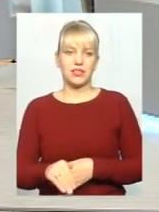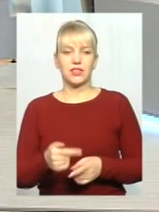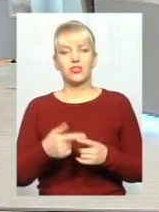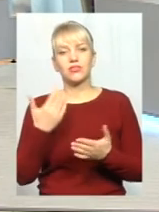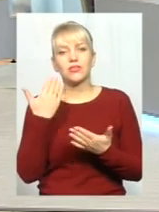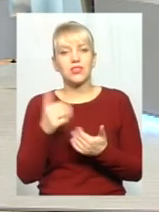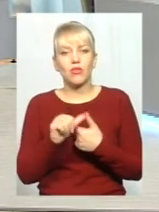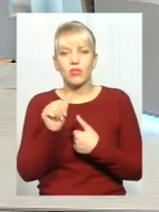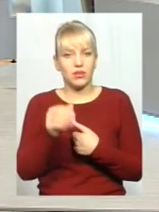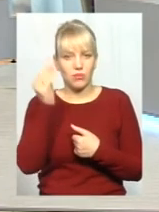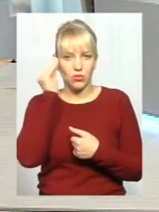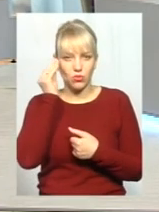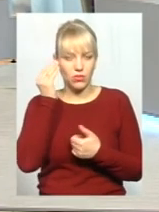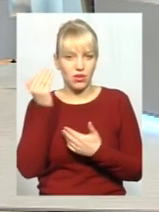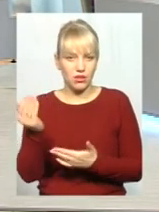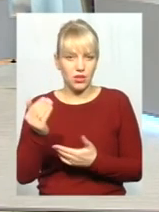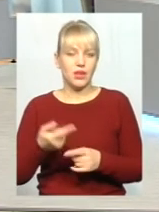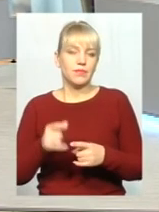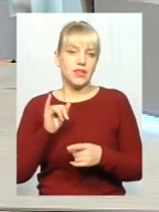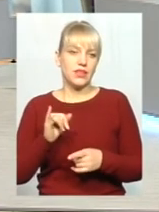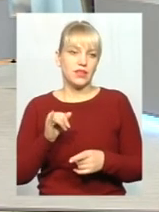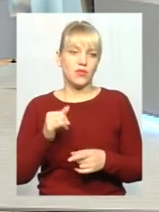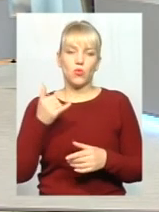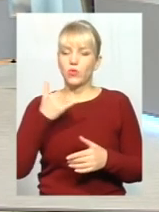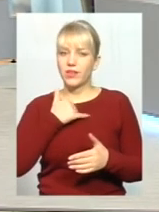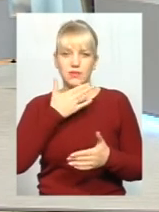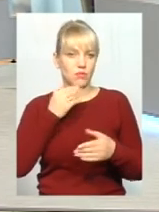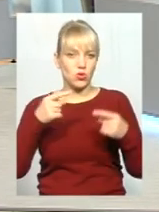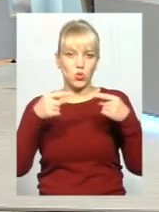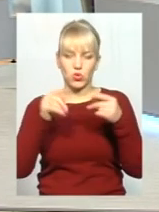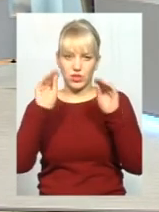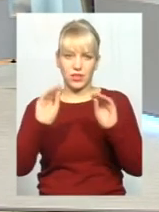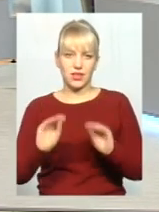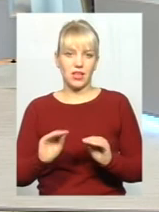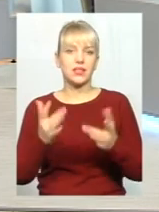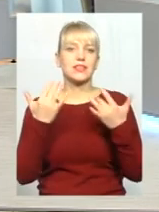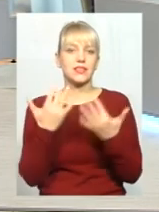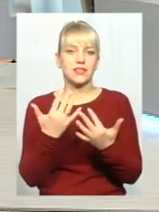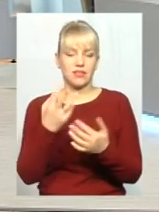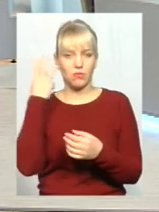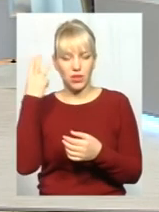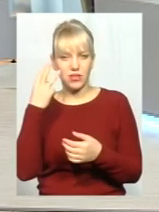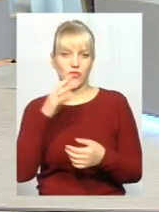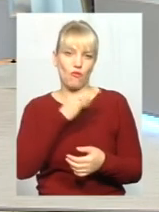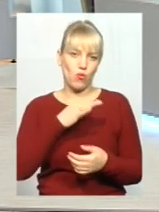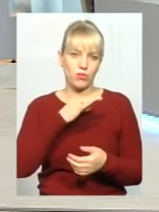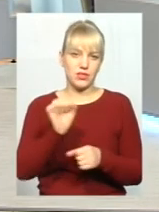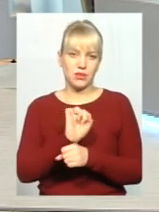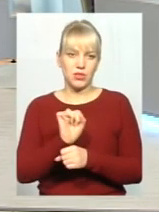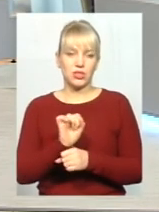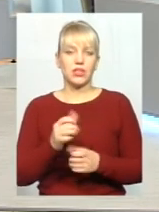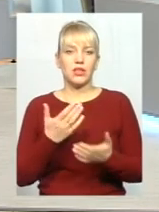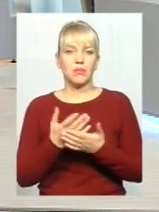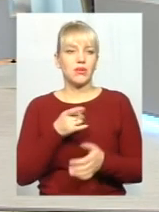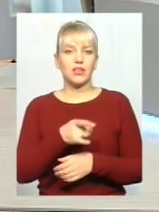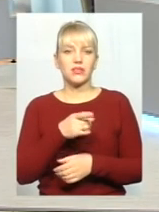думка, яка може вкоригуватись в будь-яку сторону. Тобто ніхто точно не знає. Тобто ніхто не знає, скільки їх в маниткому чи в області. Навіть, якщо про тих самих